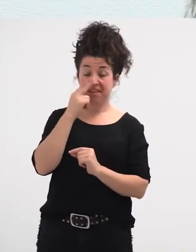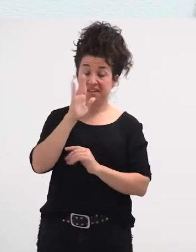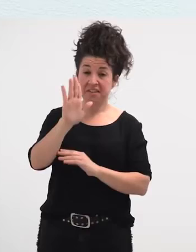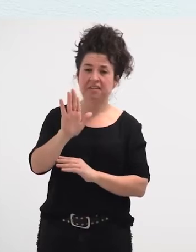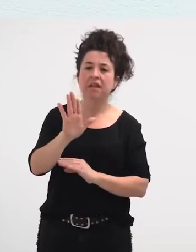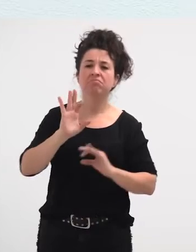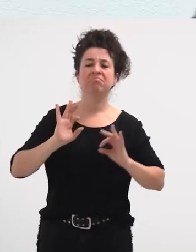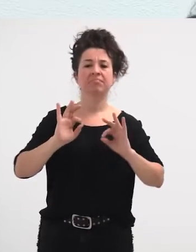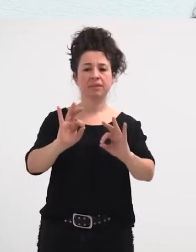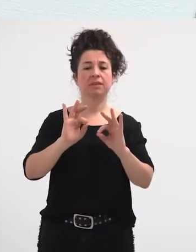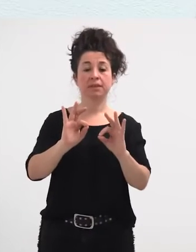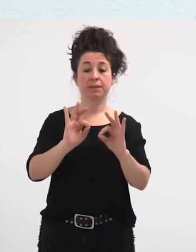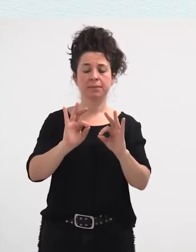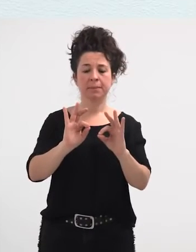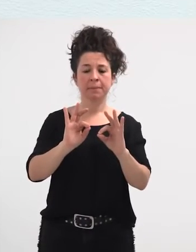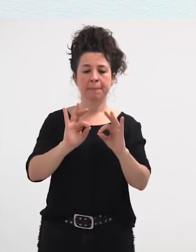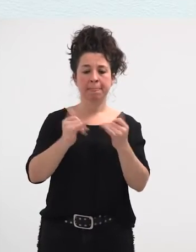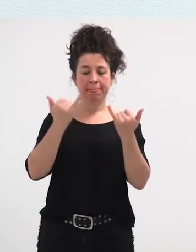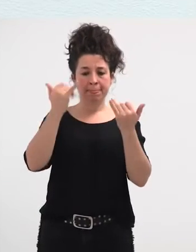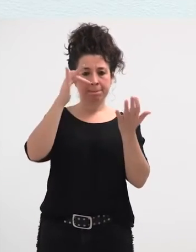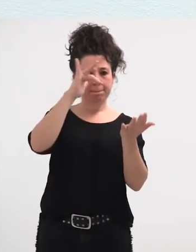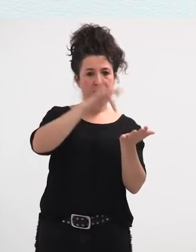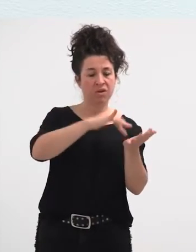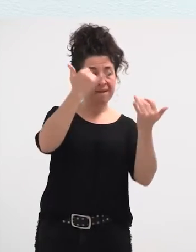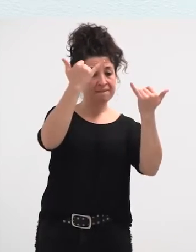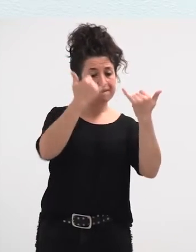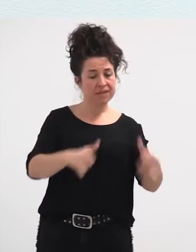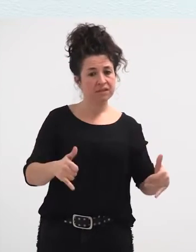batez ere, jaietan emakumeok,